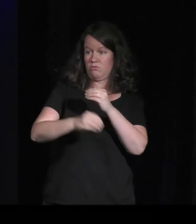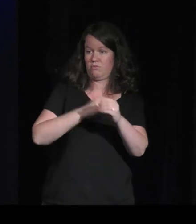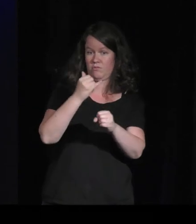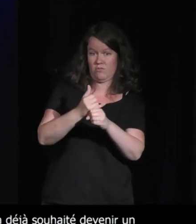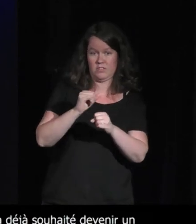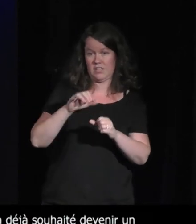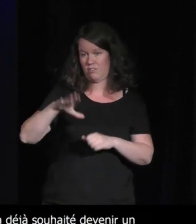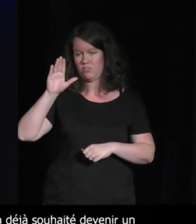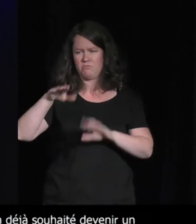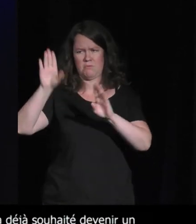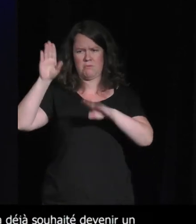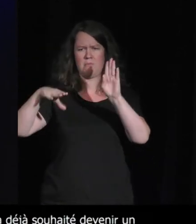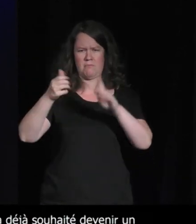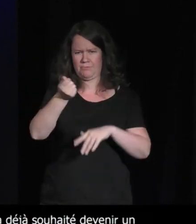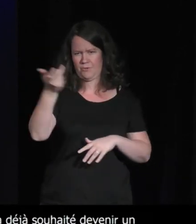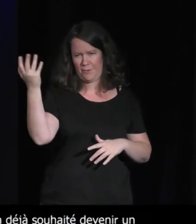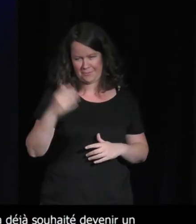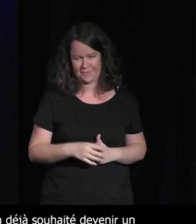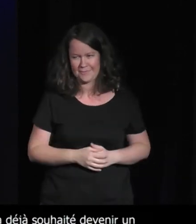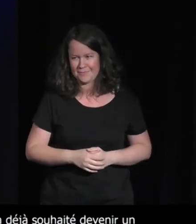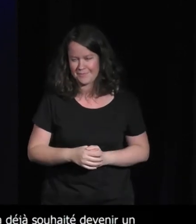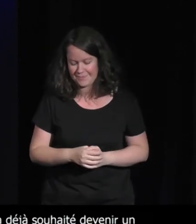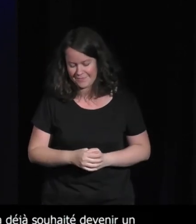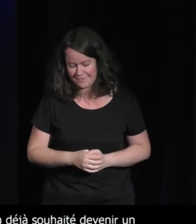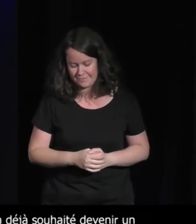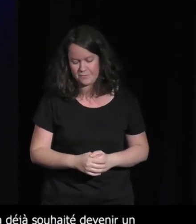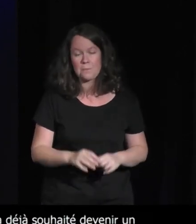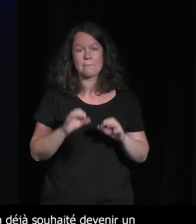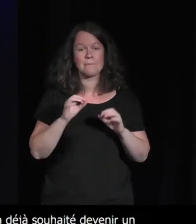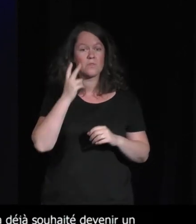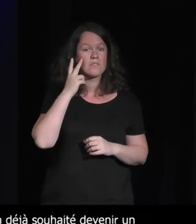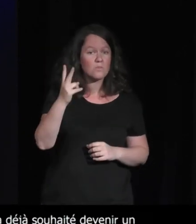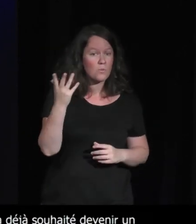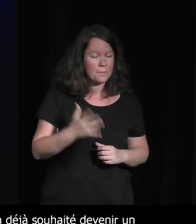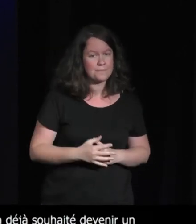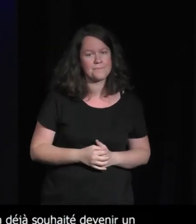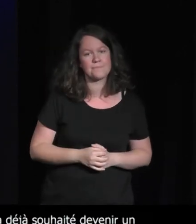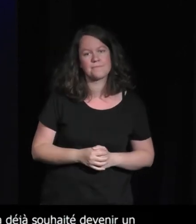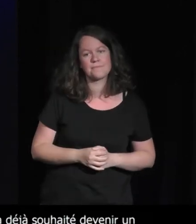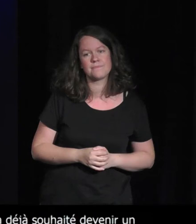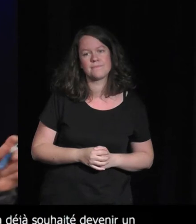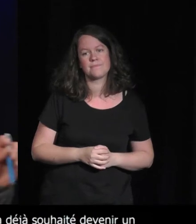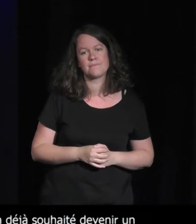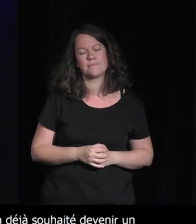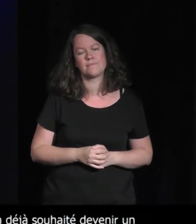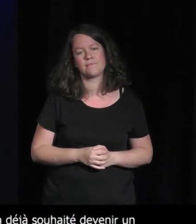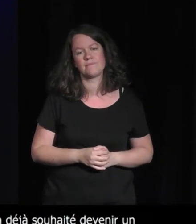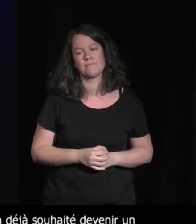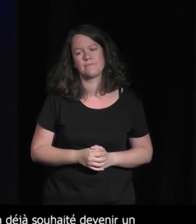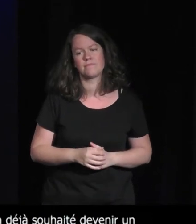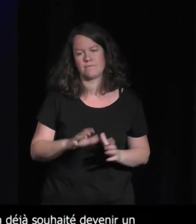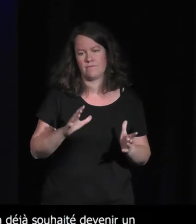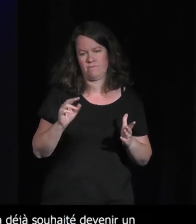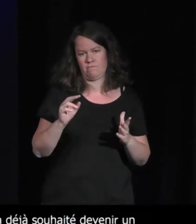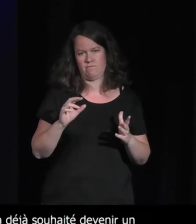merci quelques-uns donc on a constaté effectivement peut-être autre chose d'abord pour aller sur un autre